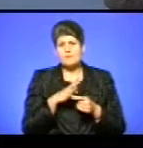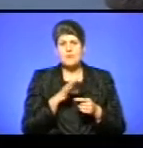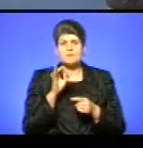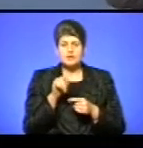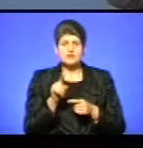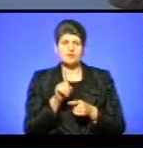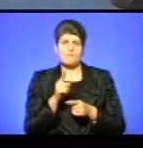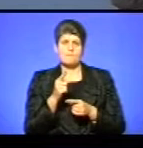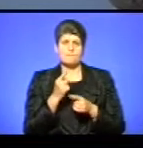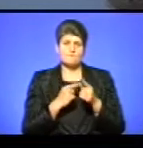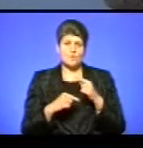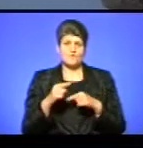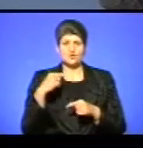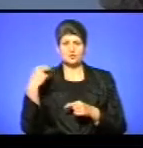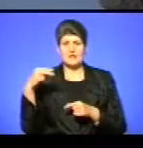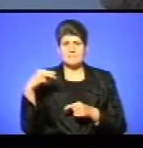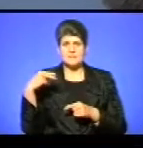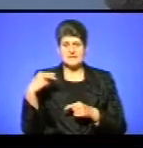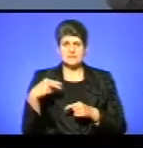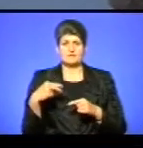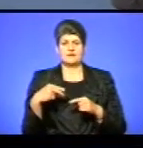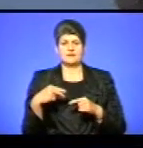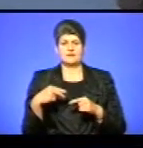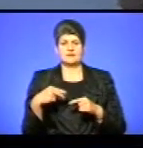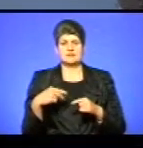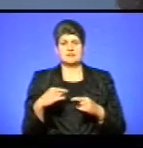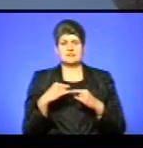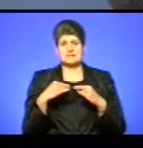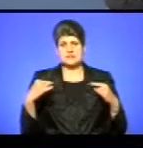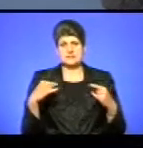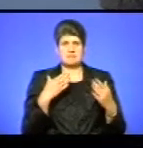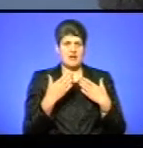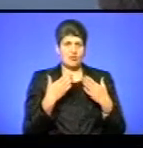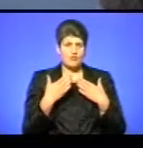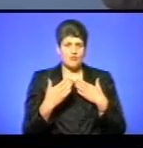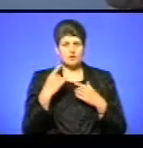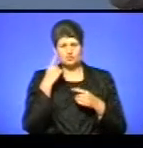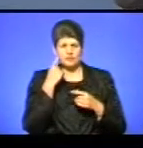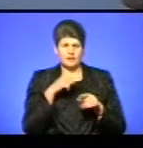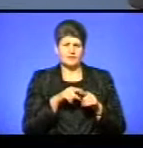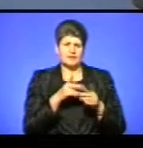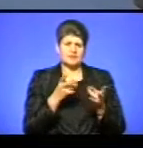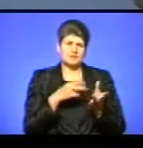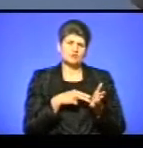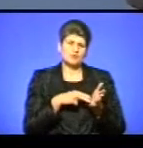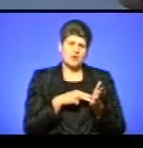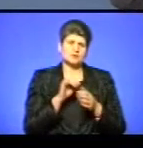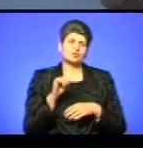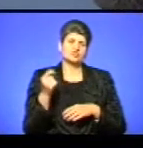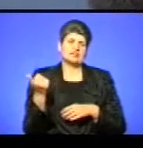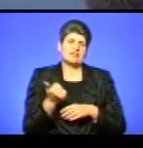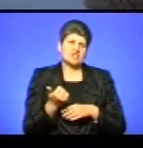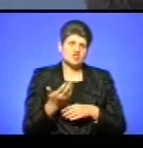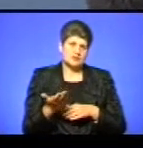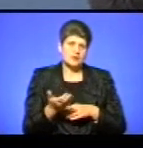повернути президента, тоді діючого за стіл переговорів, і щоб він підписав угоду. Ну, думали так, треба буде постояти, може, тиждень. Про